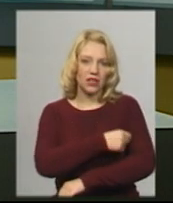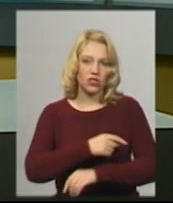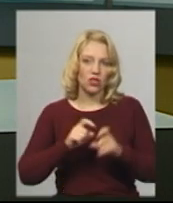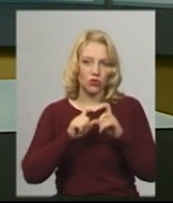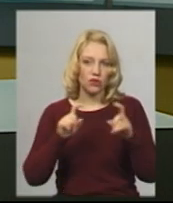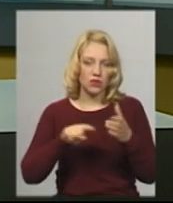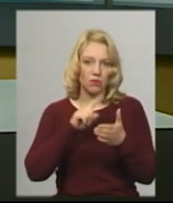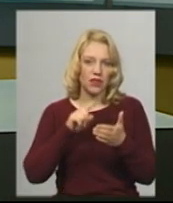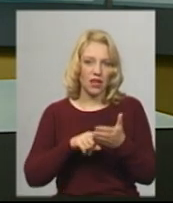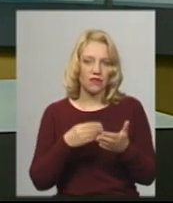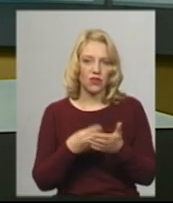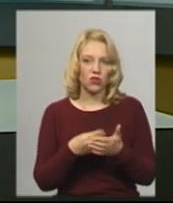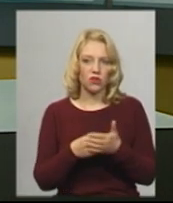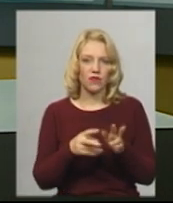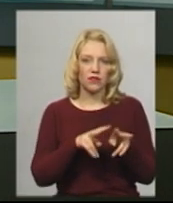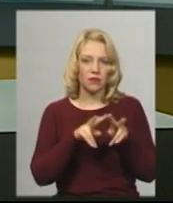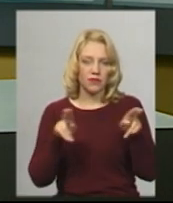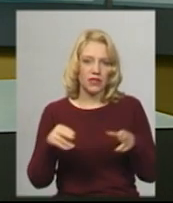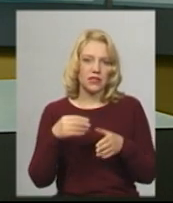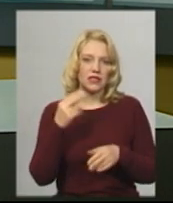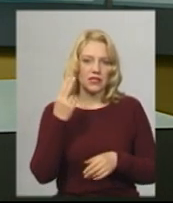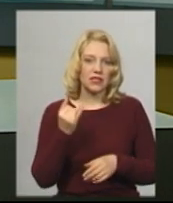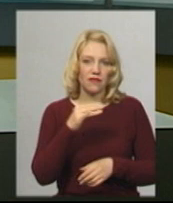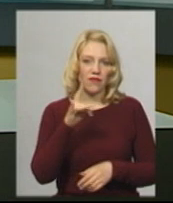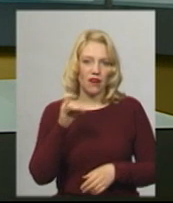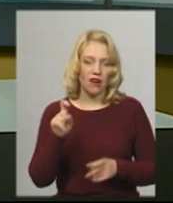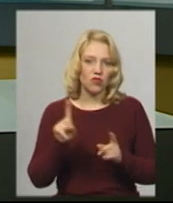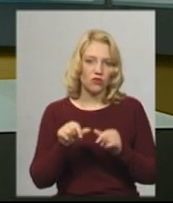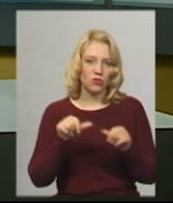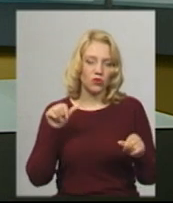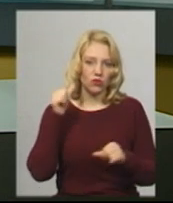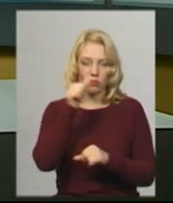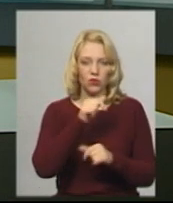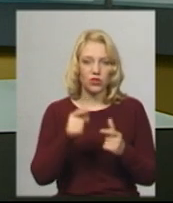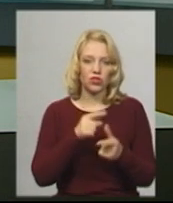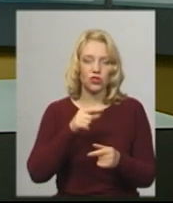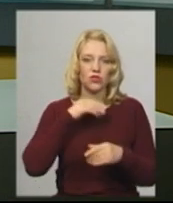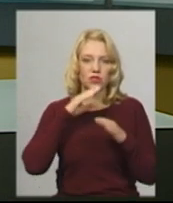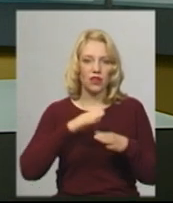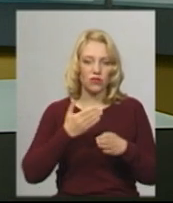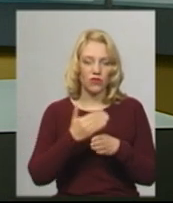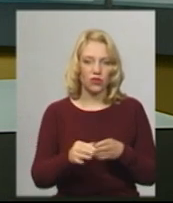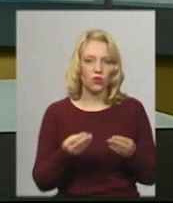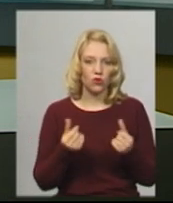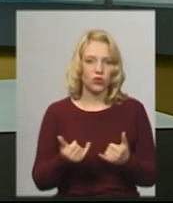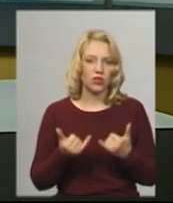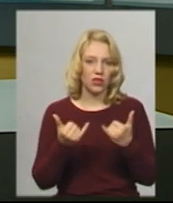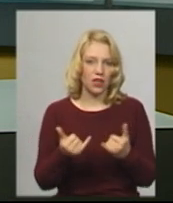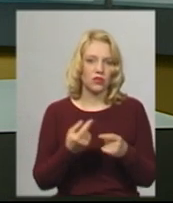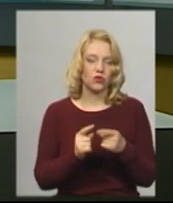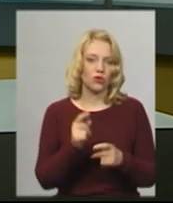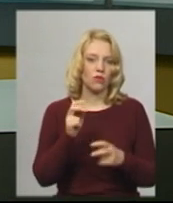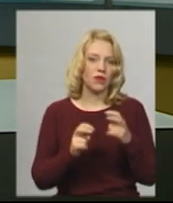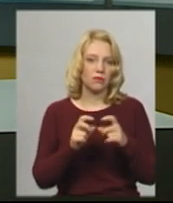фінансування приблизно на ті самі цифри, що і у минулому році. Чи достатньо виділених коштів комунальному підприємству – далі у